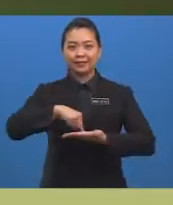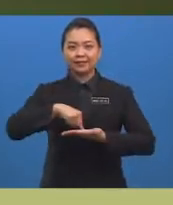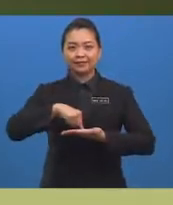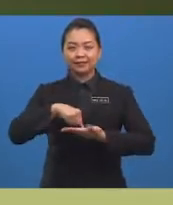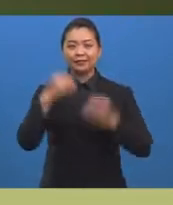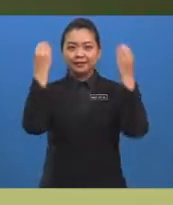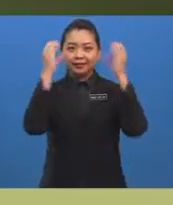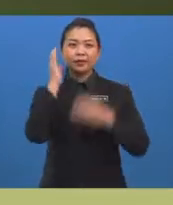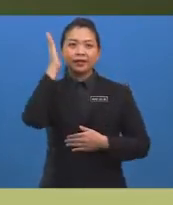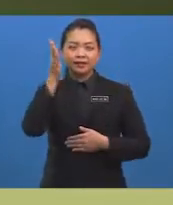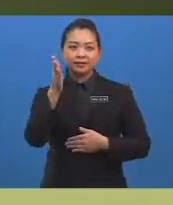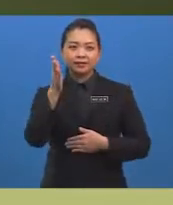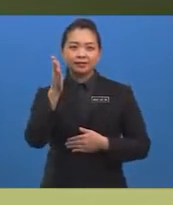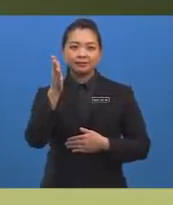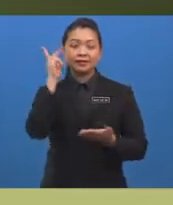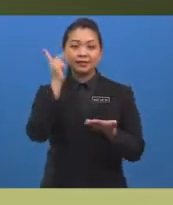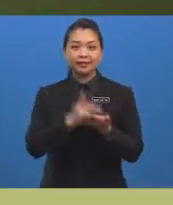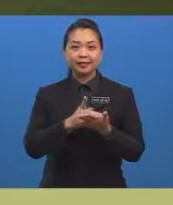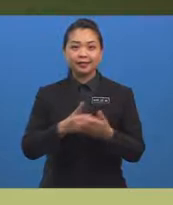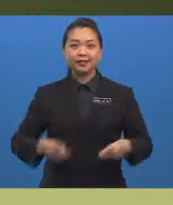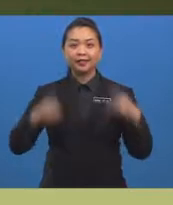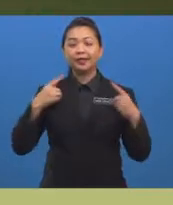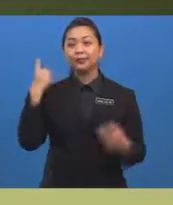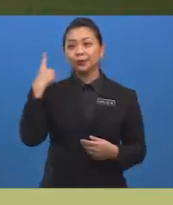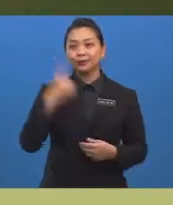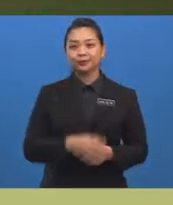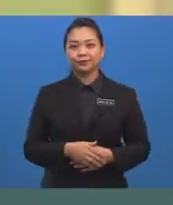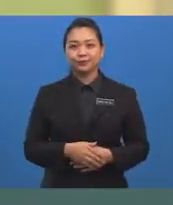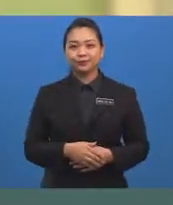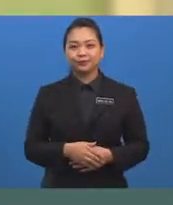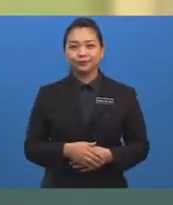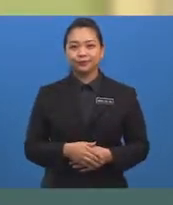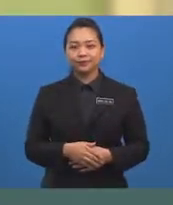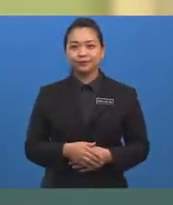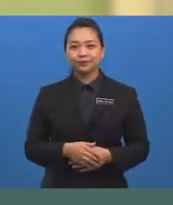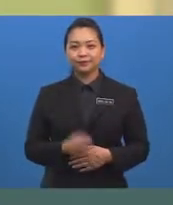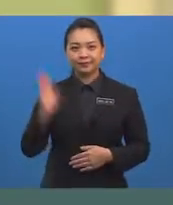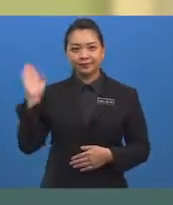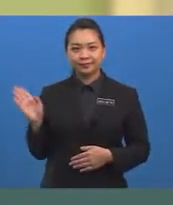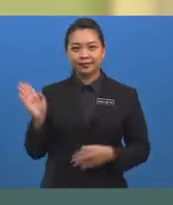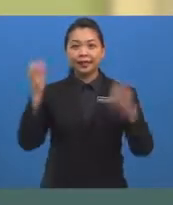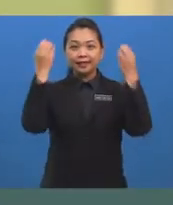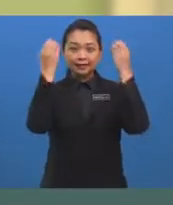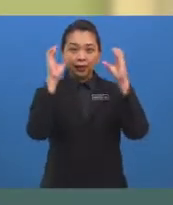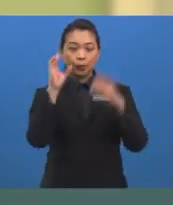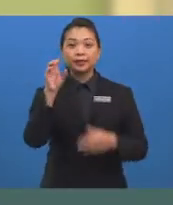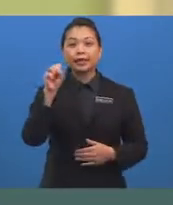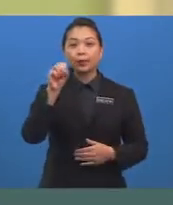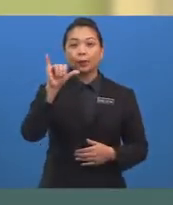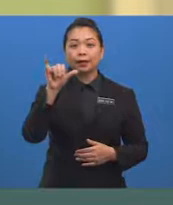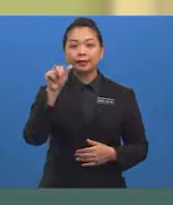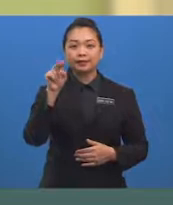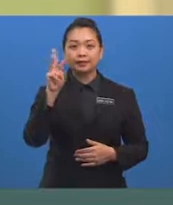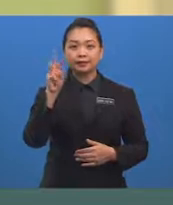cikgu akan perkenalkan diri cikgu terlebih dahulu. Nama cikgu Siti Syawani Binti